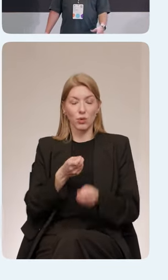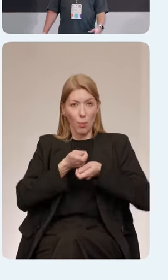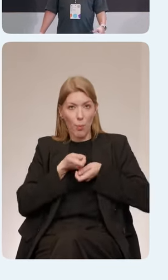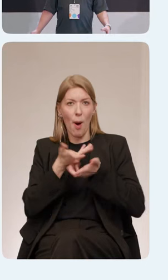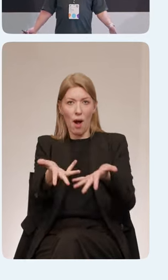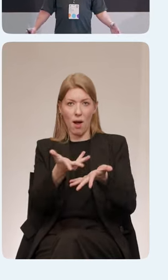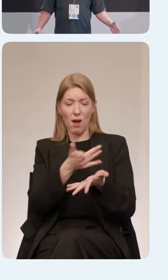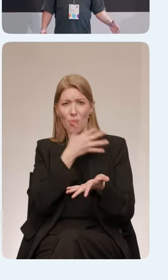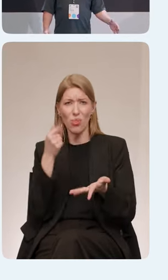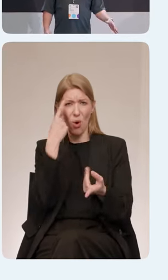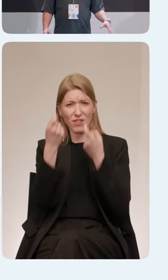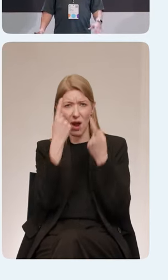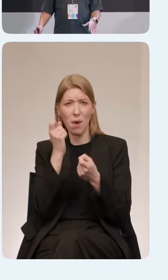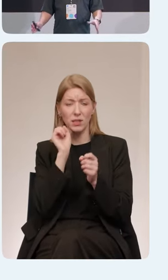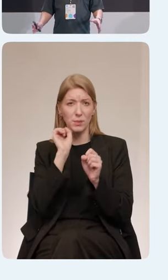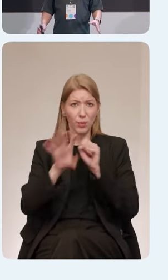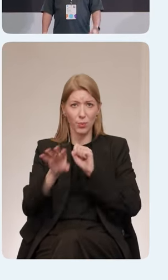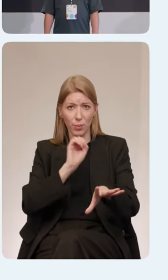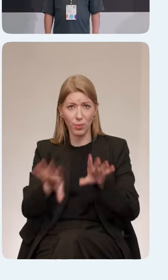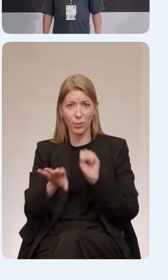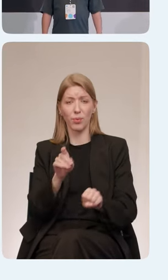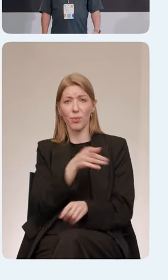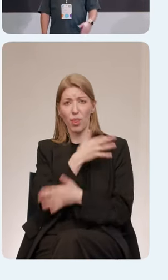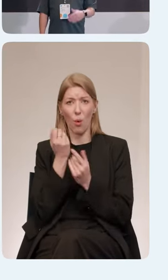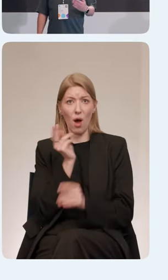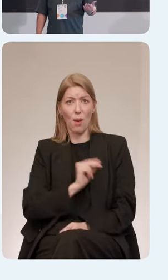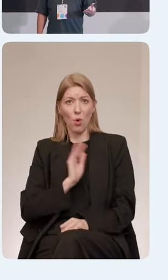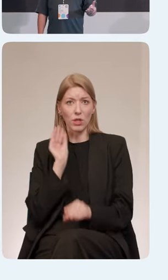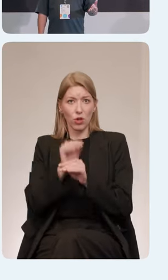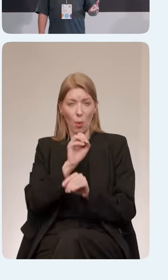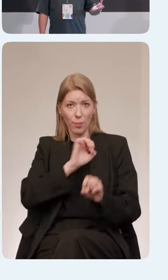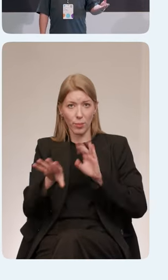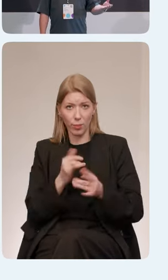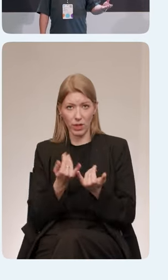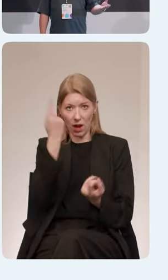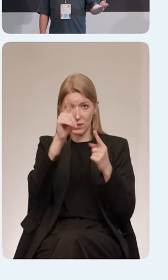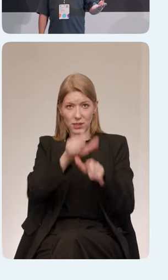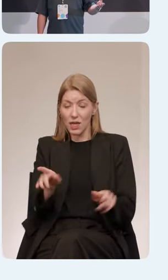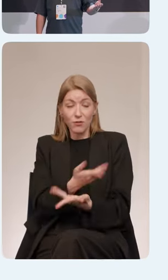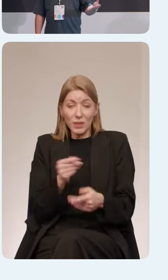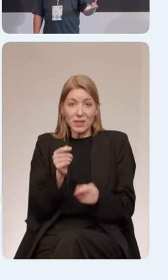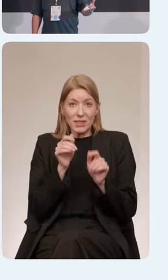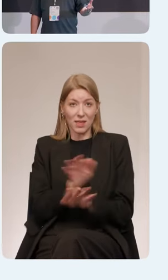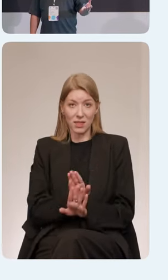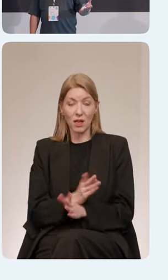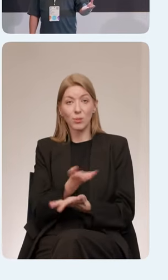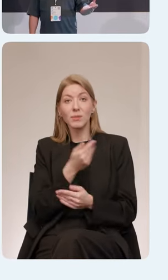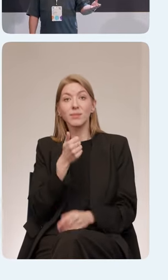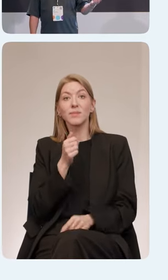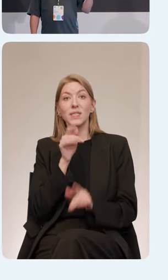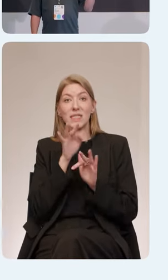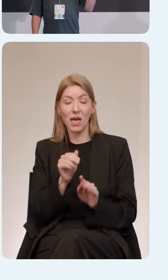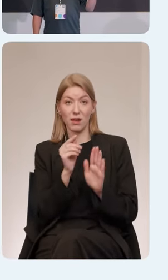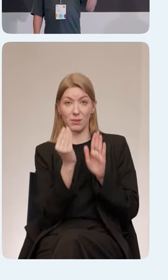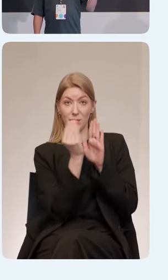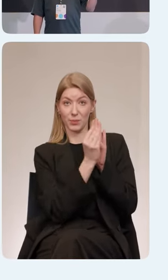дополнительной какой-то информации, дополнительной работы. И начали с простого. Мы просто добавили в этот чек-лист галочку